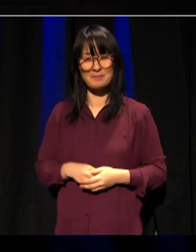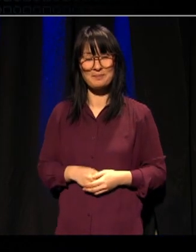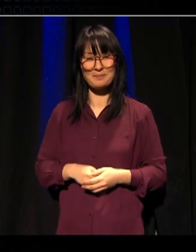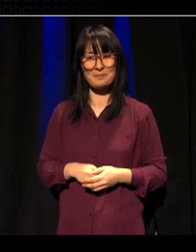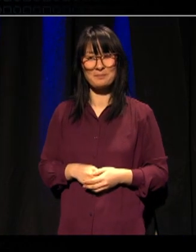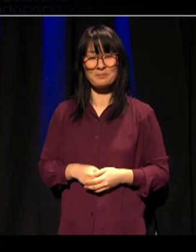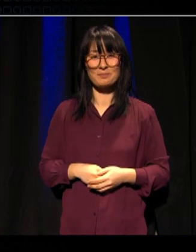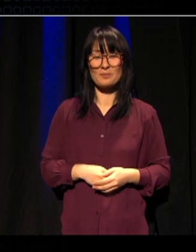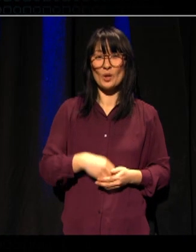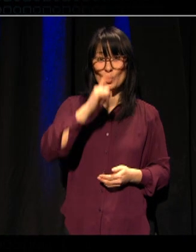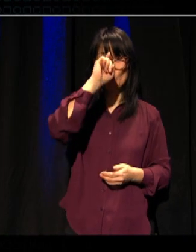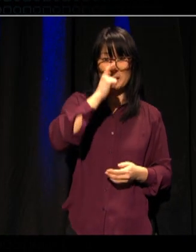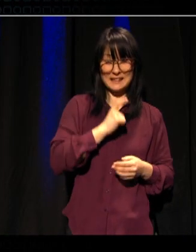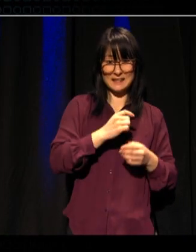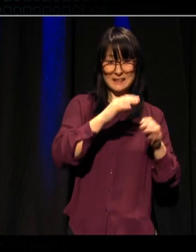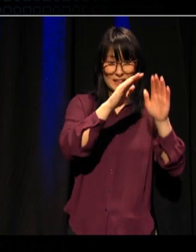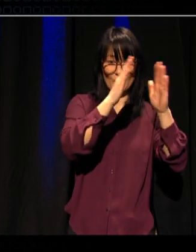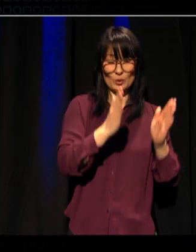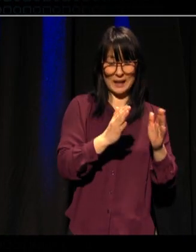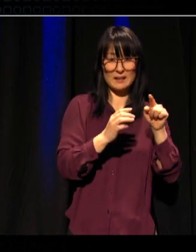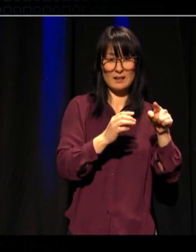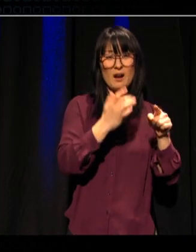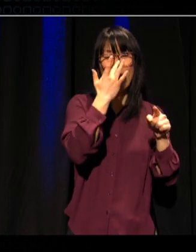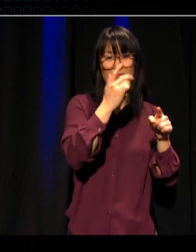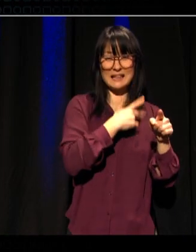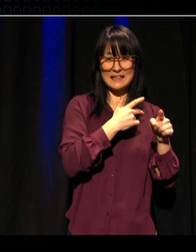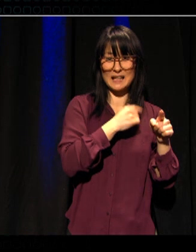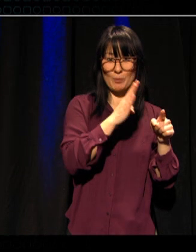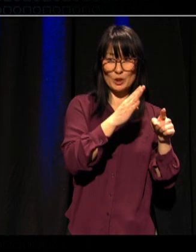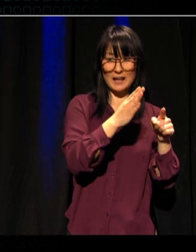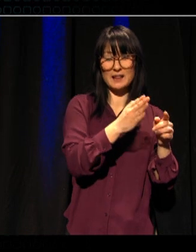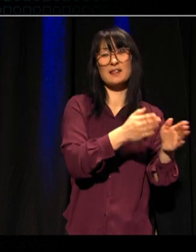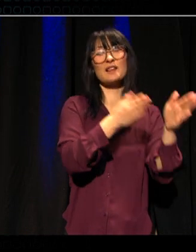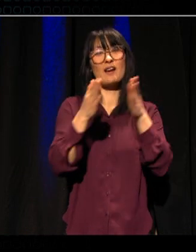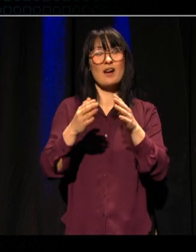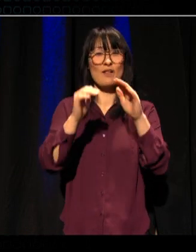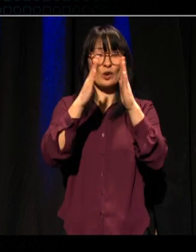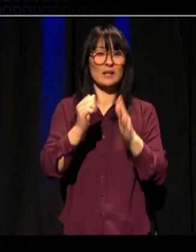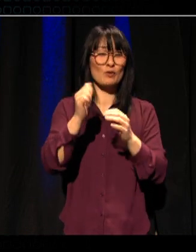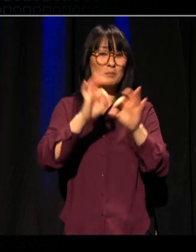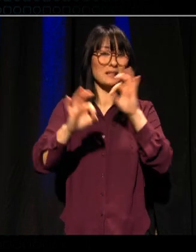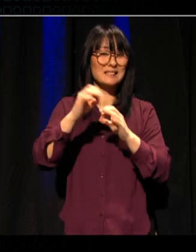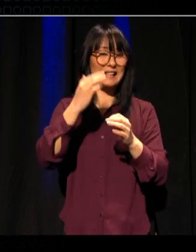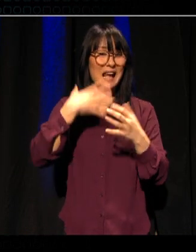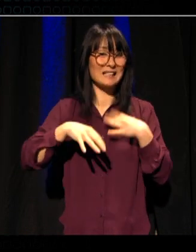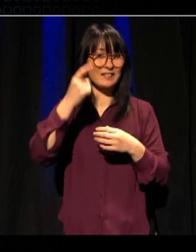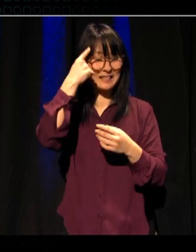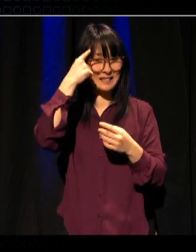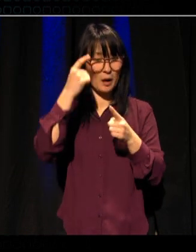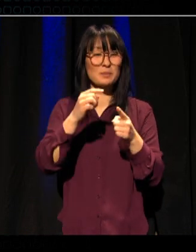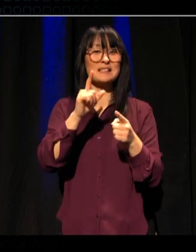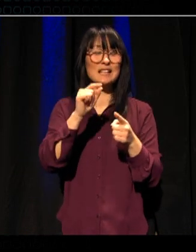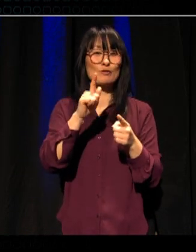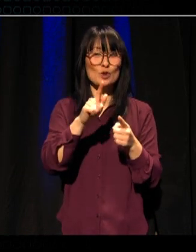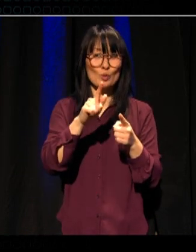Ved det humanistiske fakultet Anne-Kristine Børresen Fakultet for medisin og helse vitenskap Siri